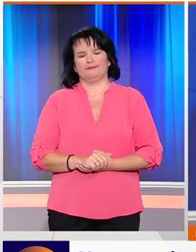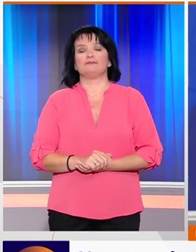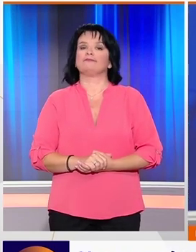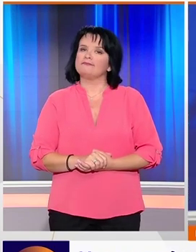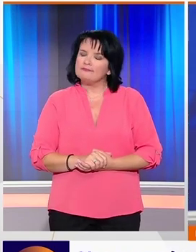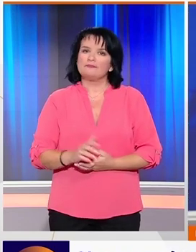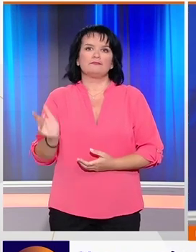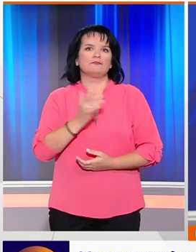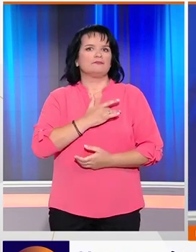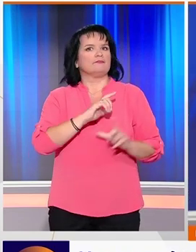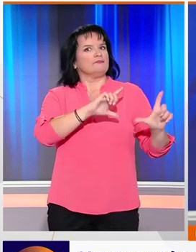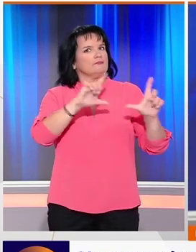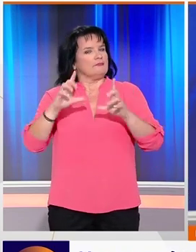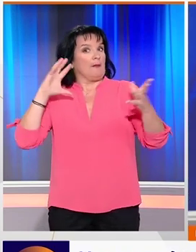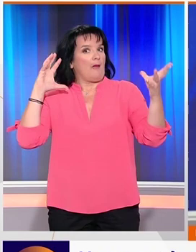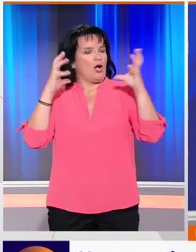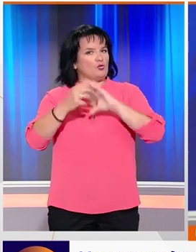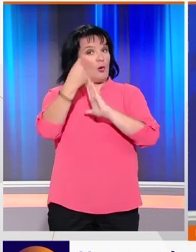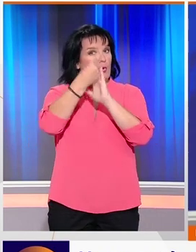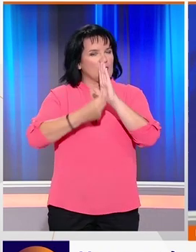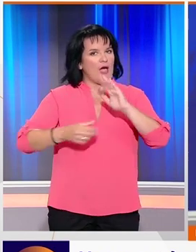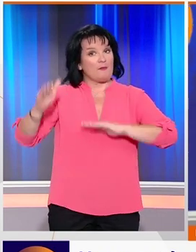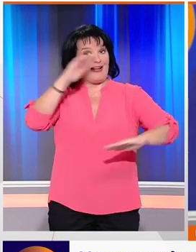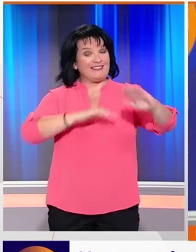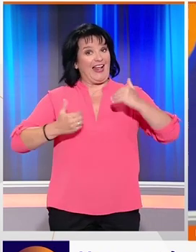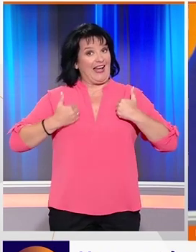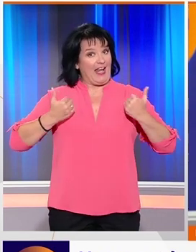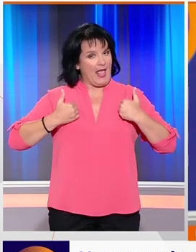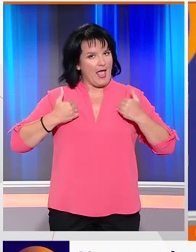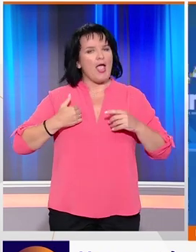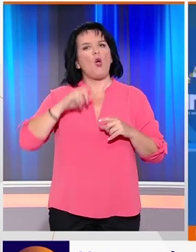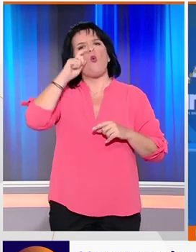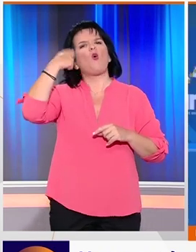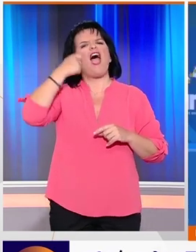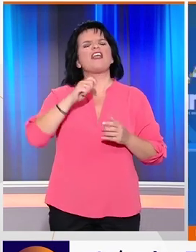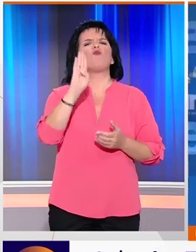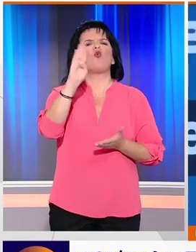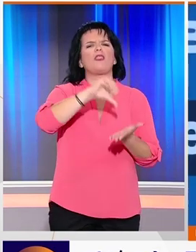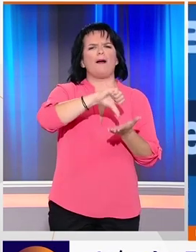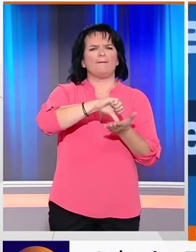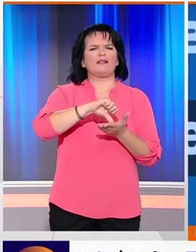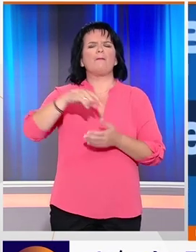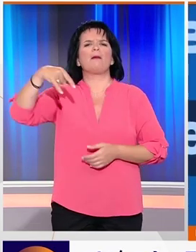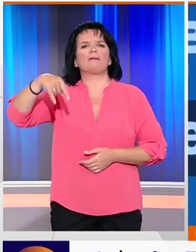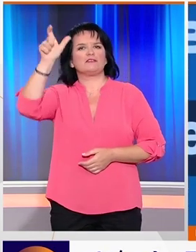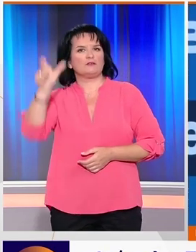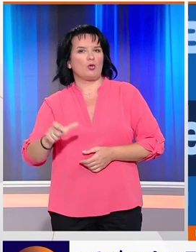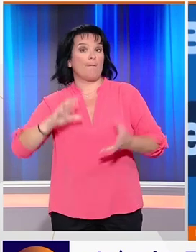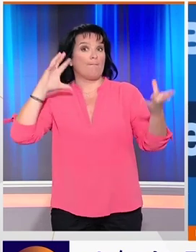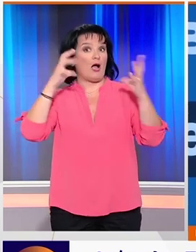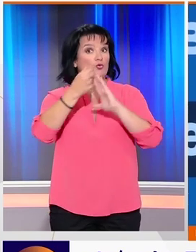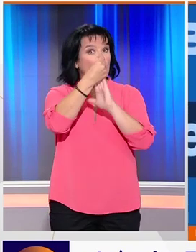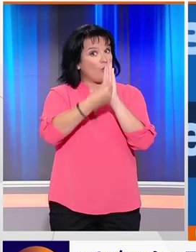Με μια συγκλονιστική εμφάνιση στο Παγκόσμιο Πρωτάθλημα Κολύμβης Εφίβων Νεανίδων στη Βουδαπέστη ο Απόστολος Παπαστάμος αναδείχθηκε νέος